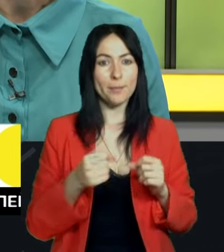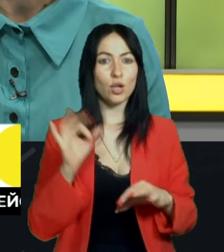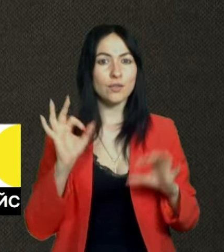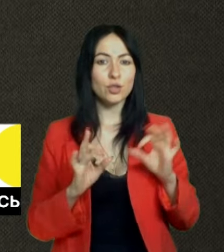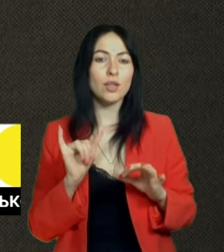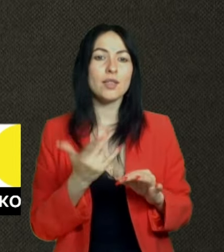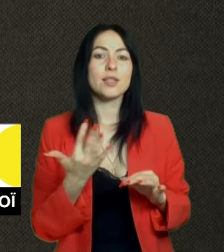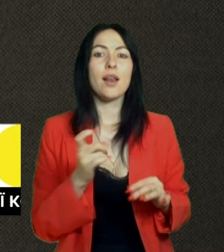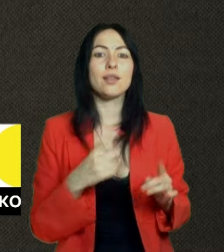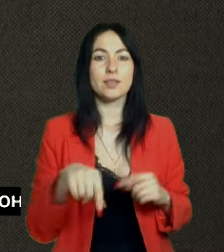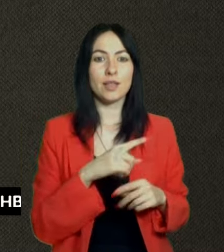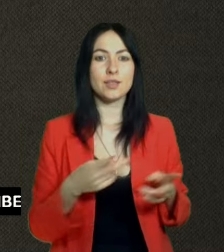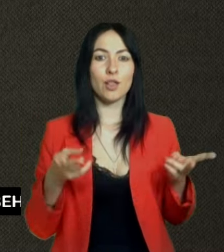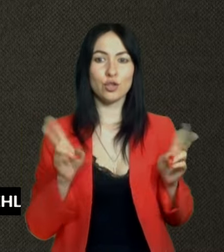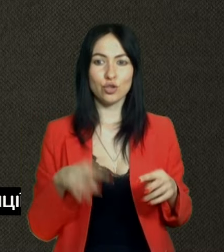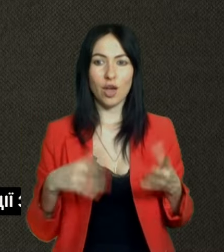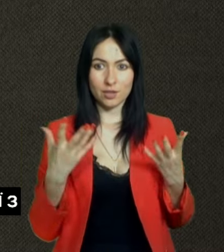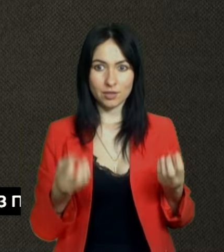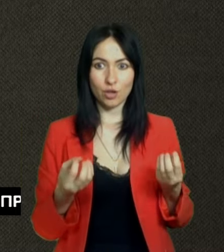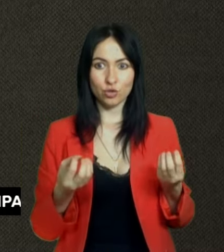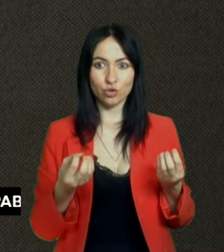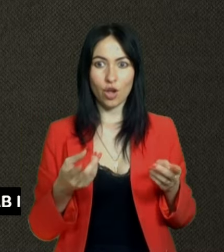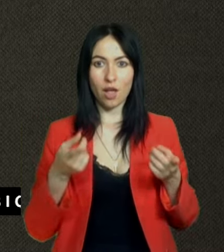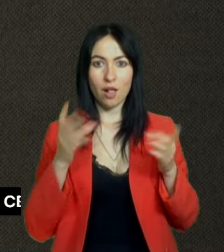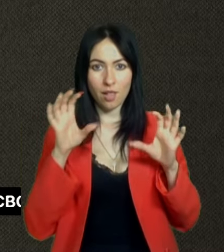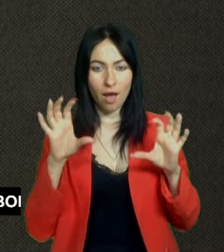них залишається ще легальними чи нелегальними?